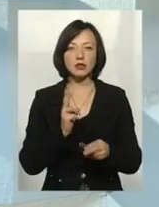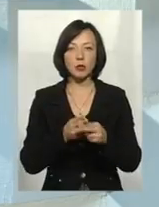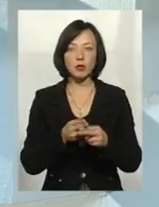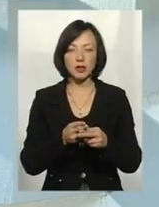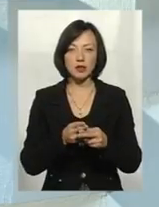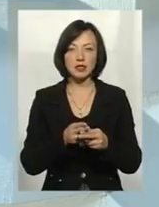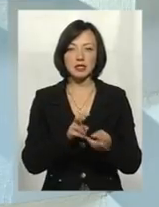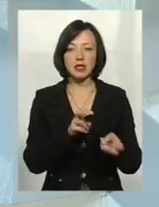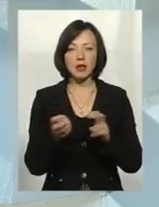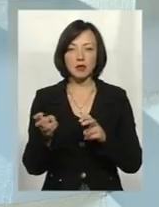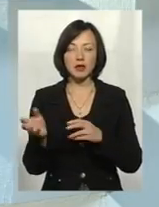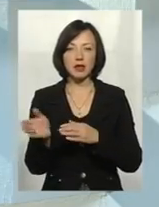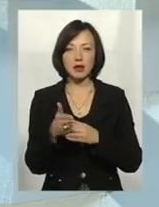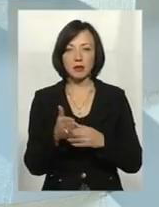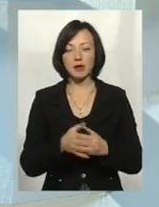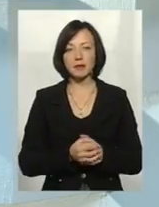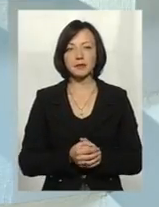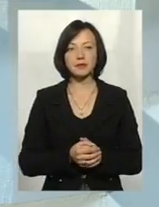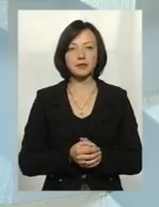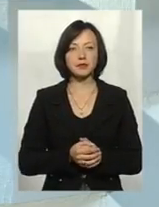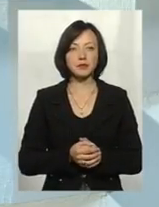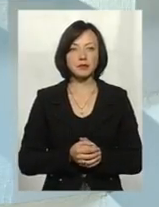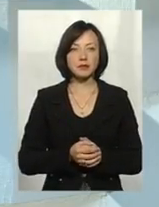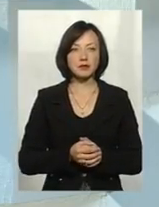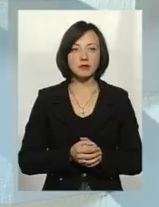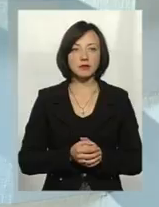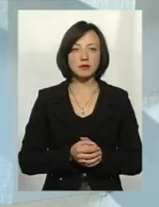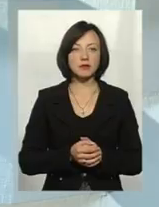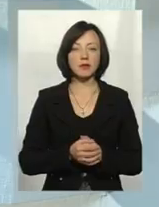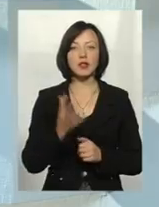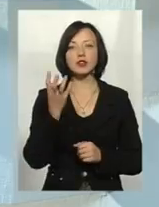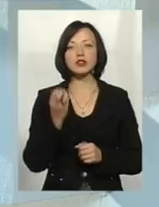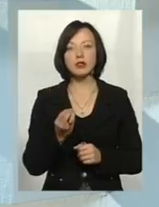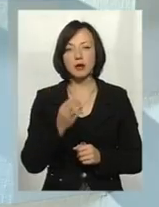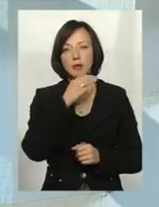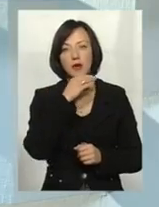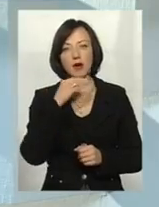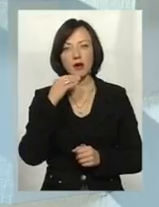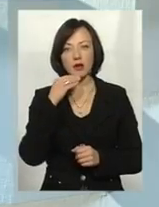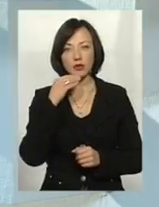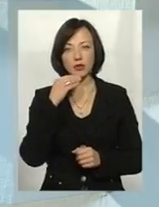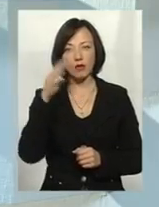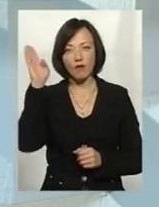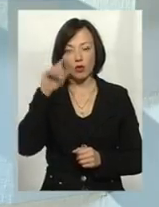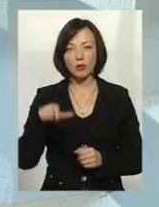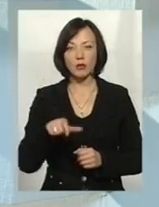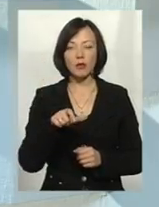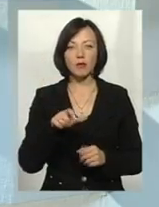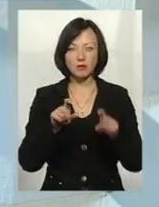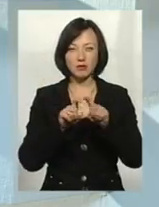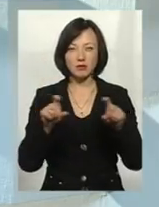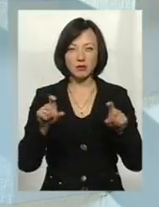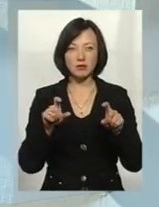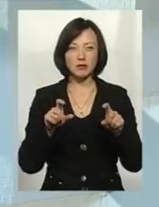факту загибелі, масового загибелі риби. Крім того, досить багато об'єктів, які здійснюють фактично